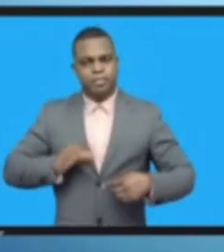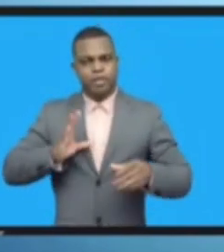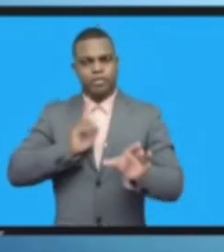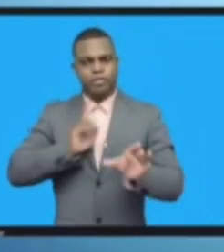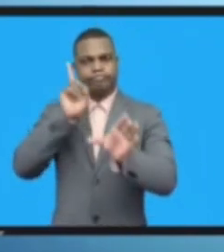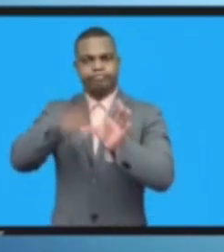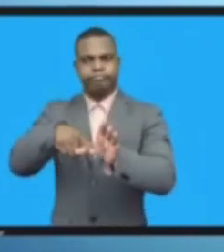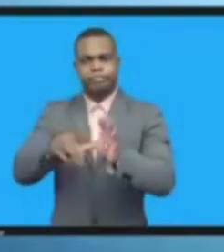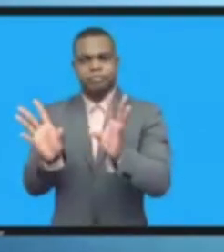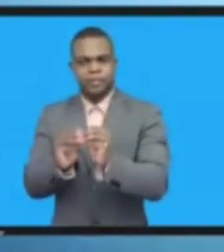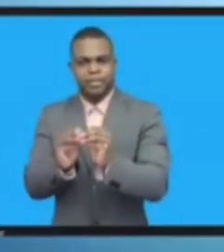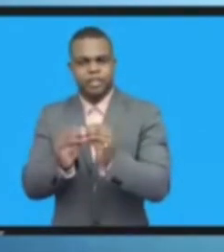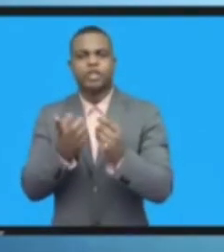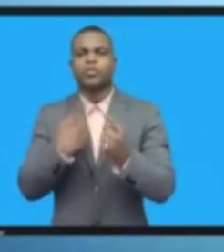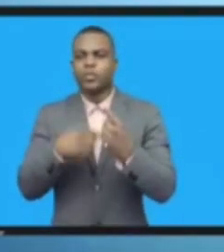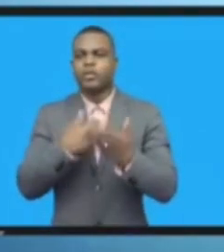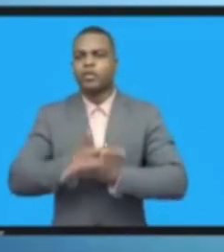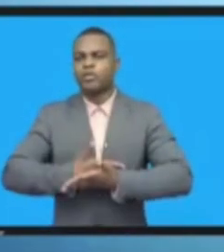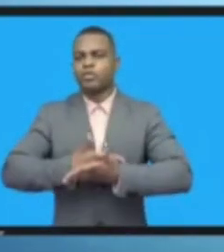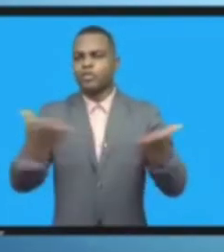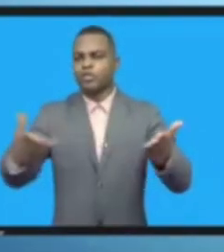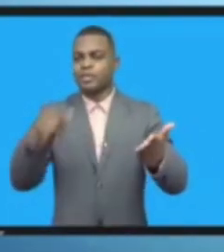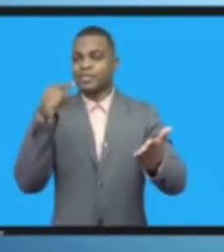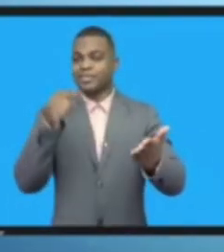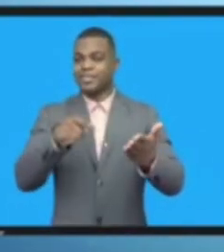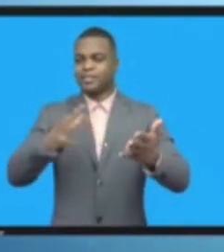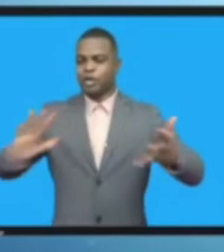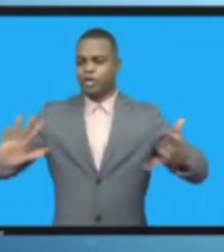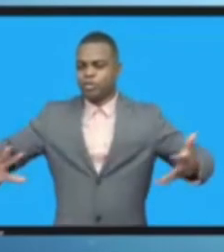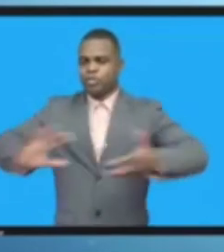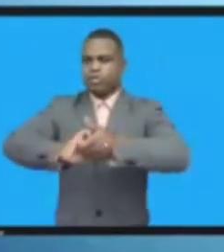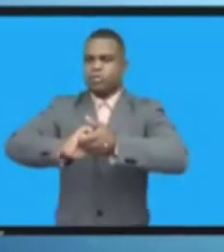ستتضمون إلينا في هذا الحدث